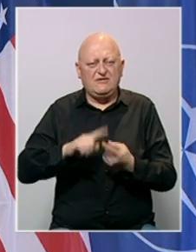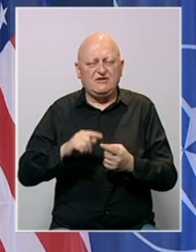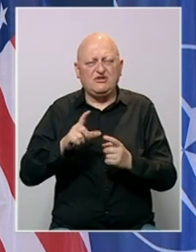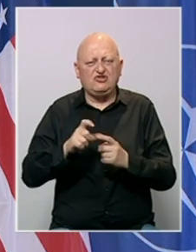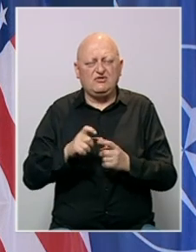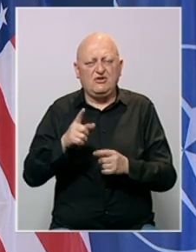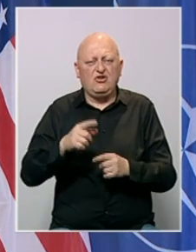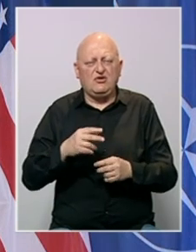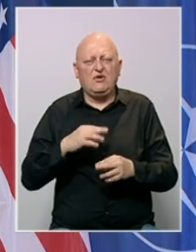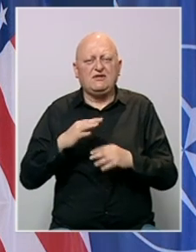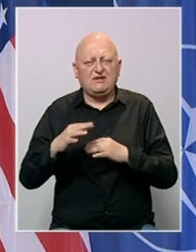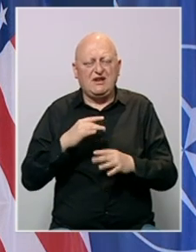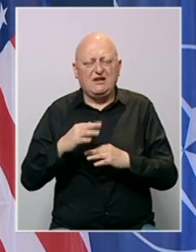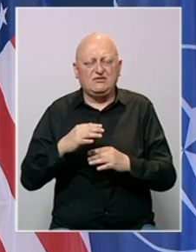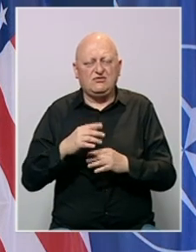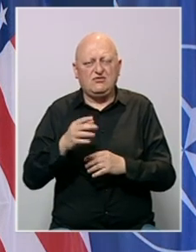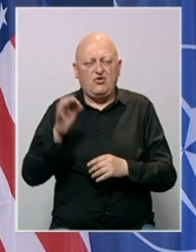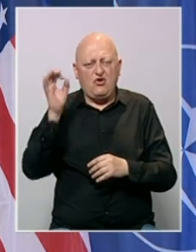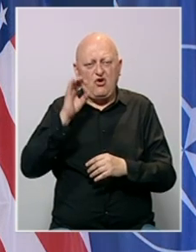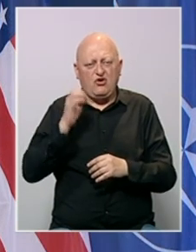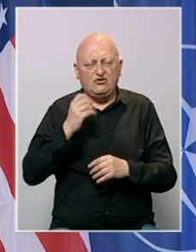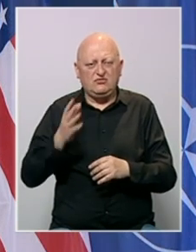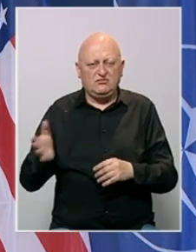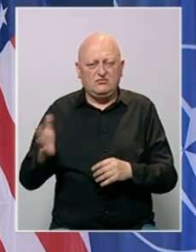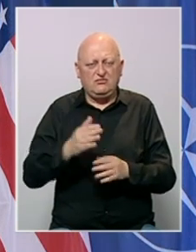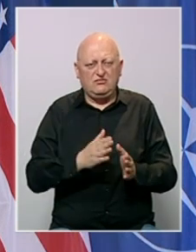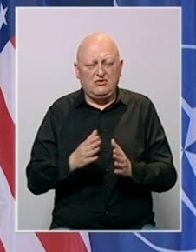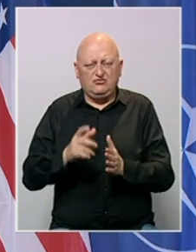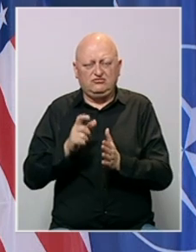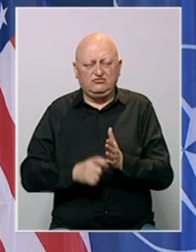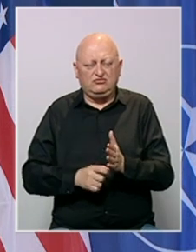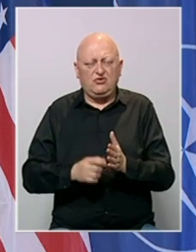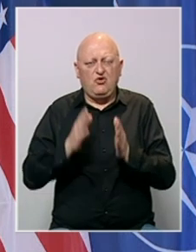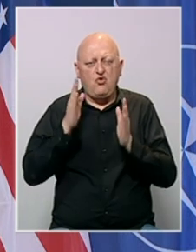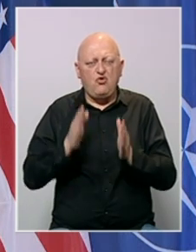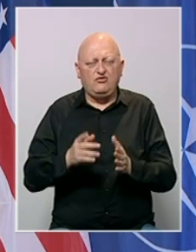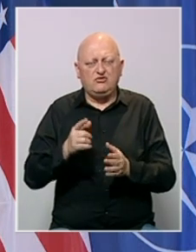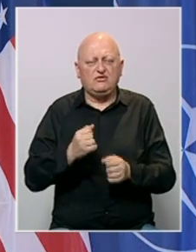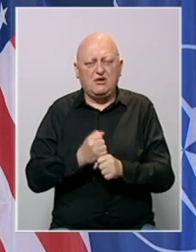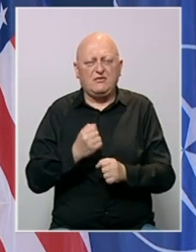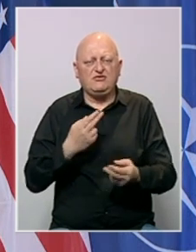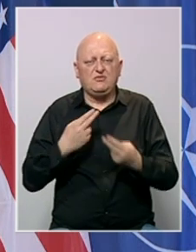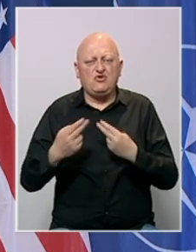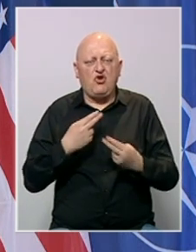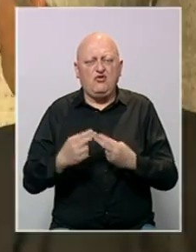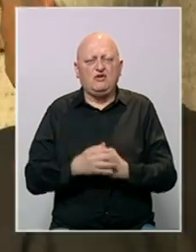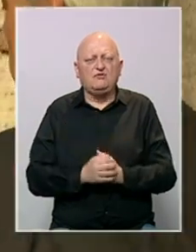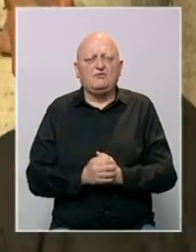Švedske, o tome se razgovara. Suština je da kada se pokrene proces članstva, uvjeren sam da ćemo postići konsenzus.